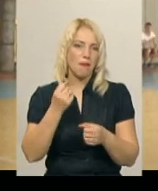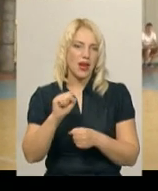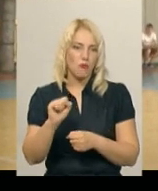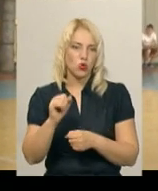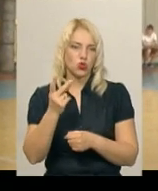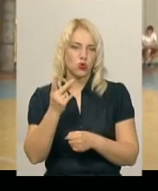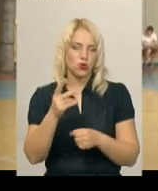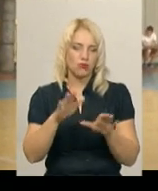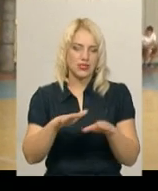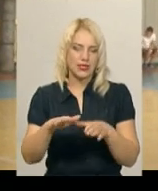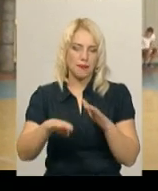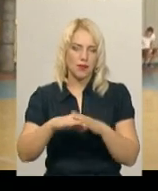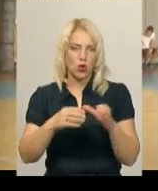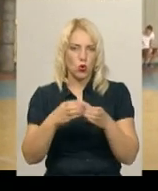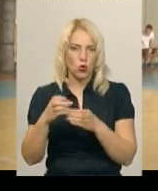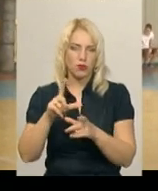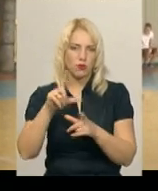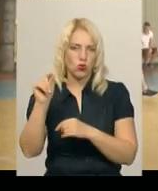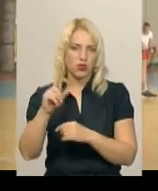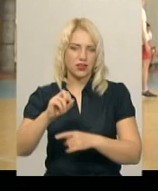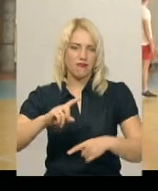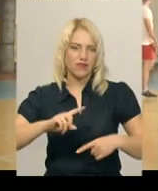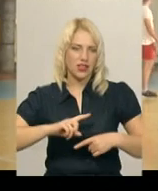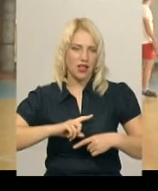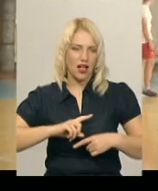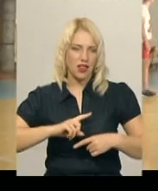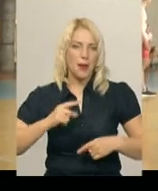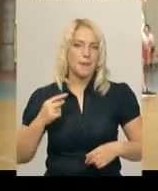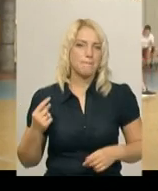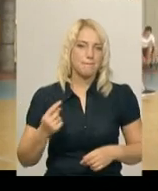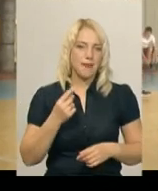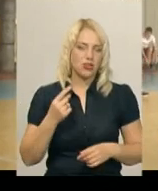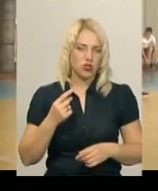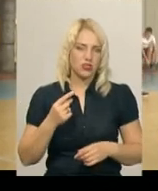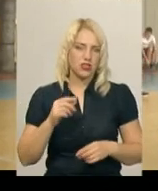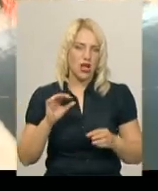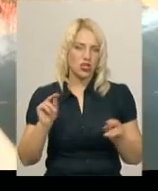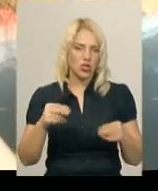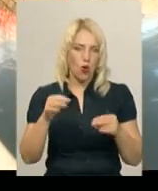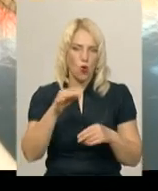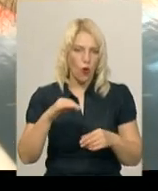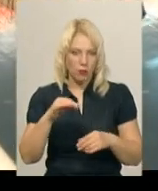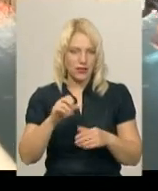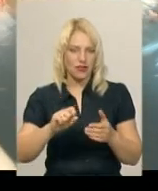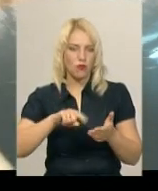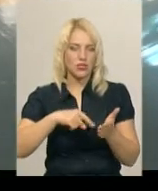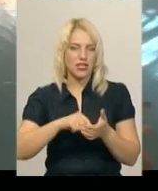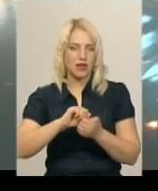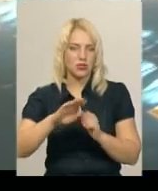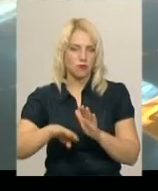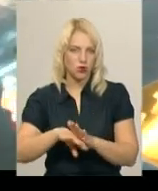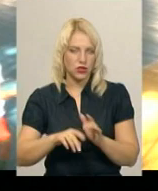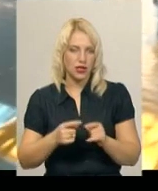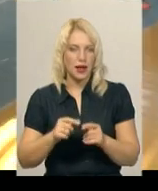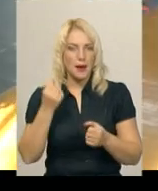в підгрупі їдуть на фінал першості області в місто Кам'яне-Подільське. Переможці фінальної частини змагань з